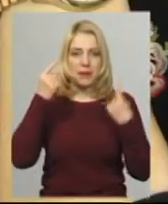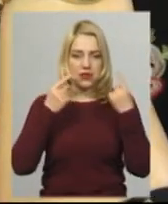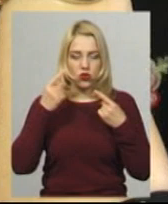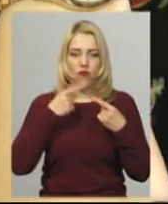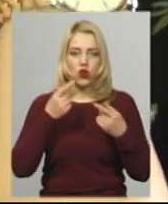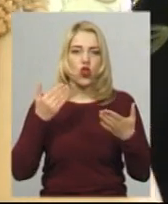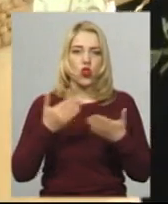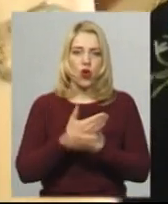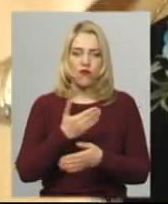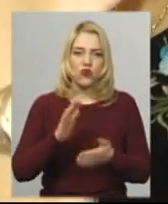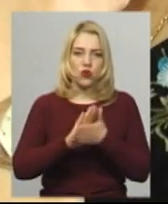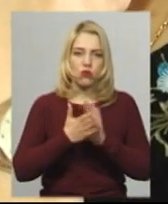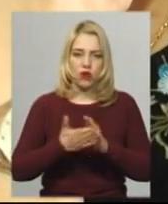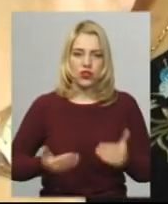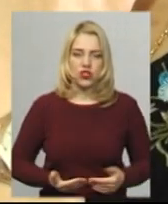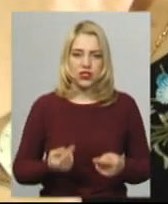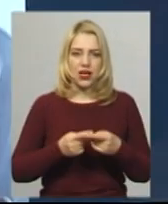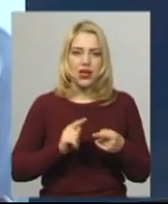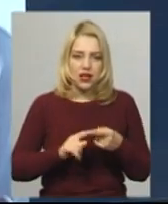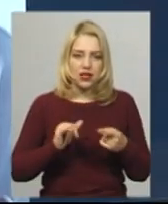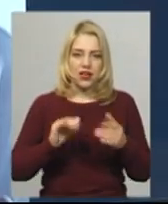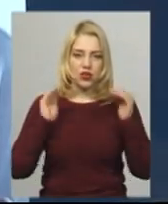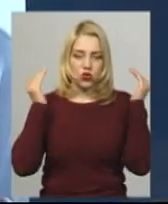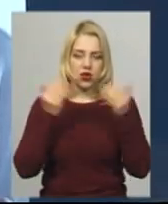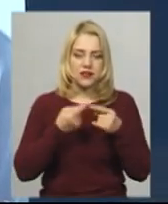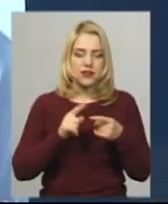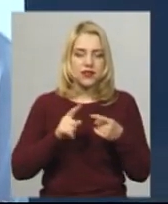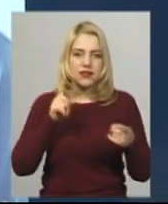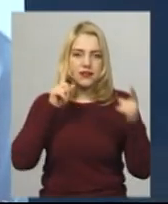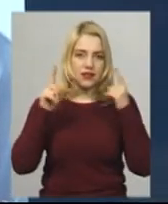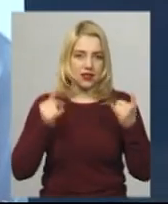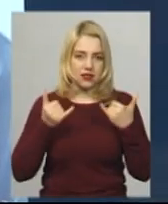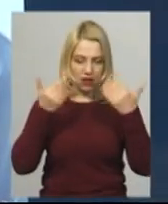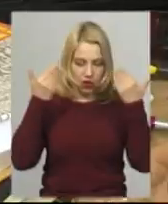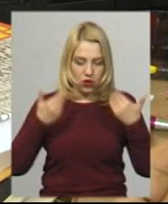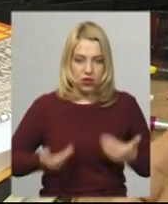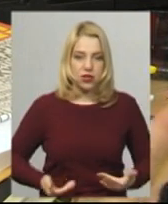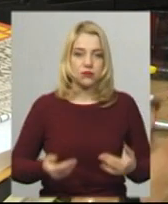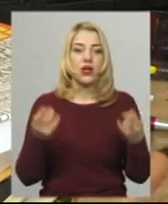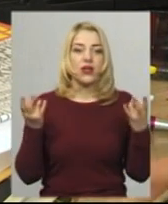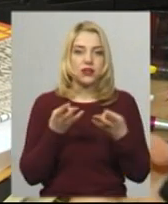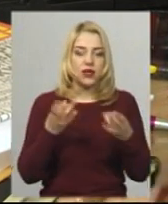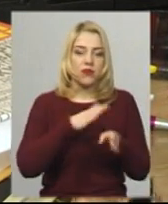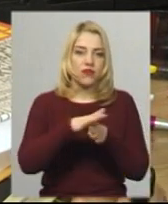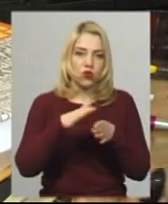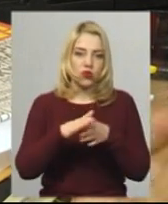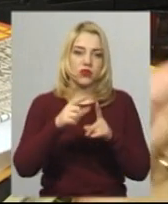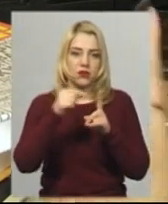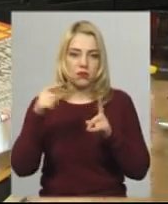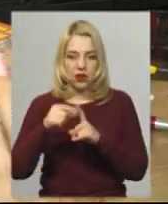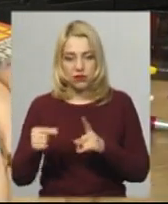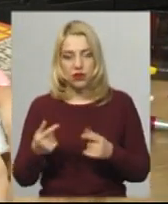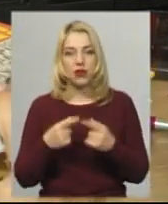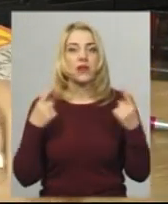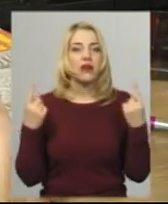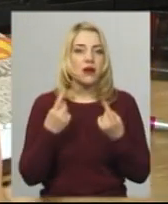умови життя та ізоляція – це стрес для організму. Аби легше перенести карантин, потрібно дотримуватись декількох правил. Спільні правила